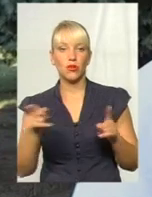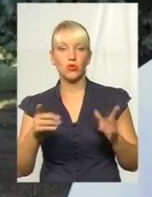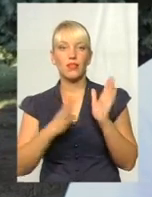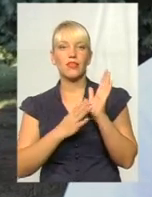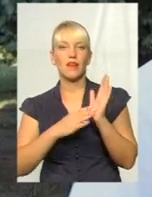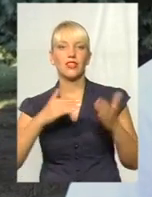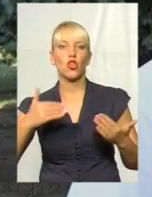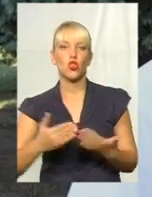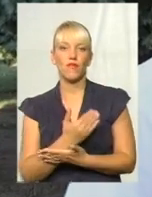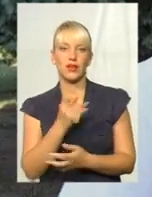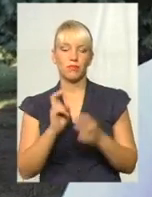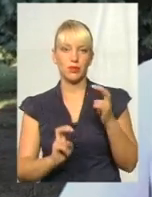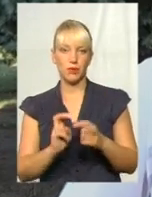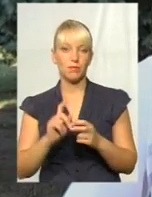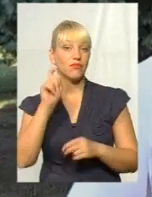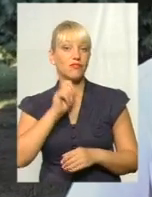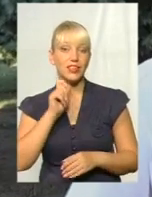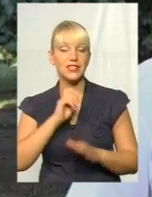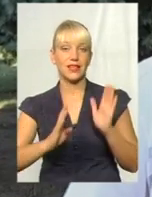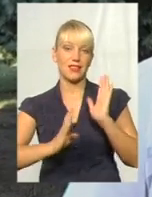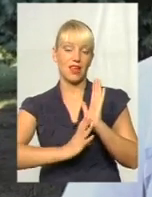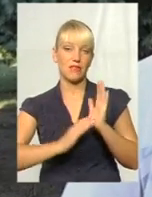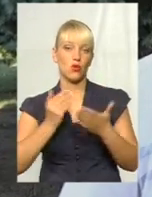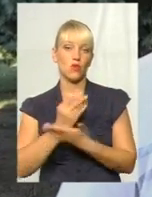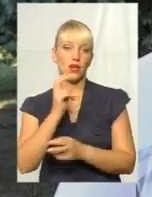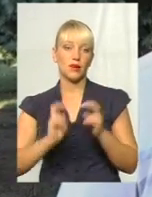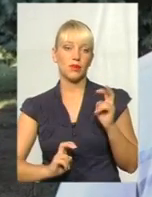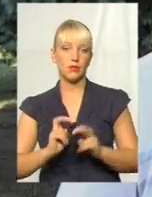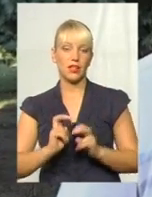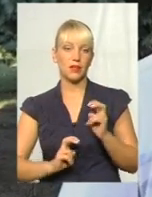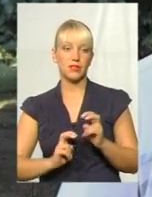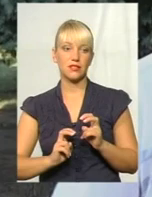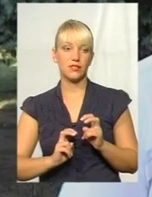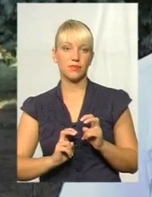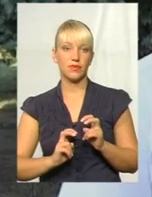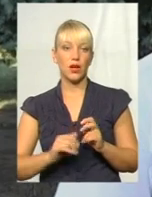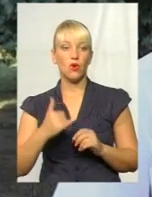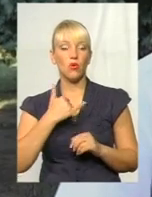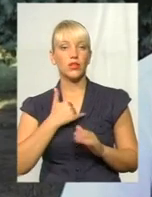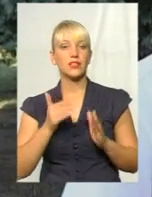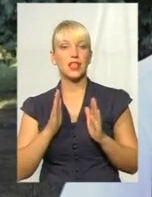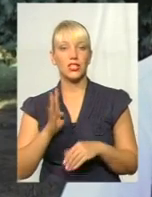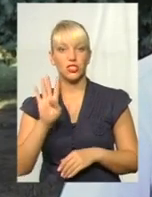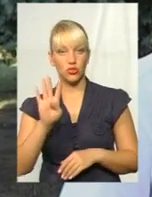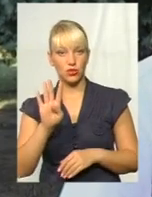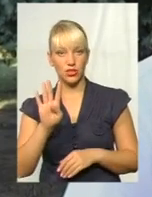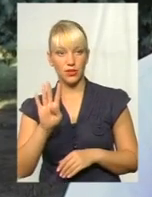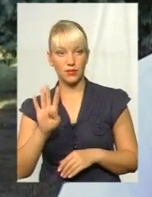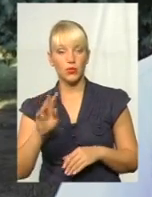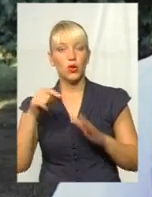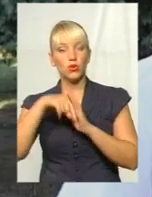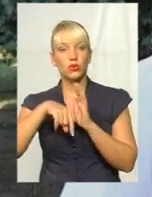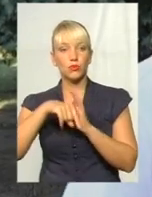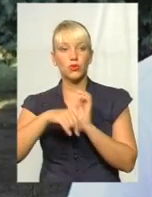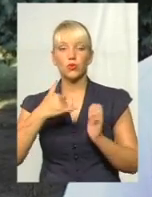нових підприємств. Вінниця – дев'ять нових підприємств. В нас лише чотири. Тобто